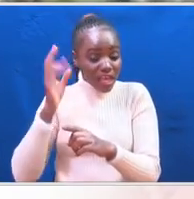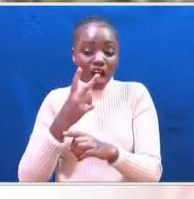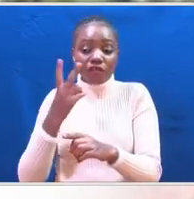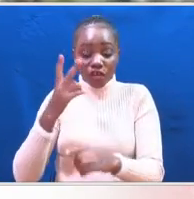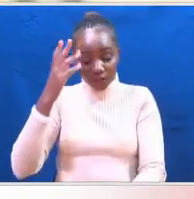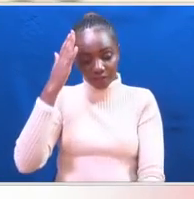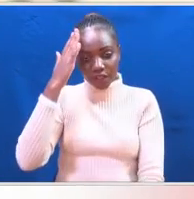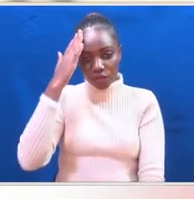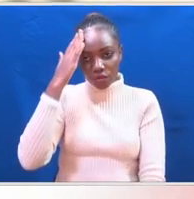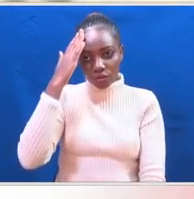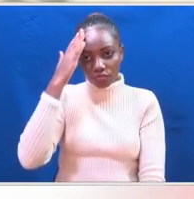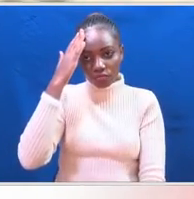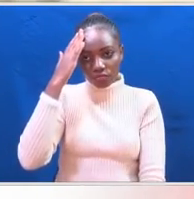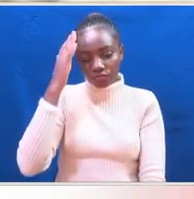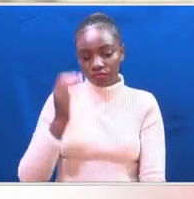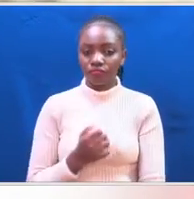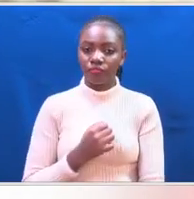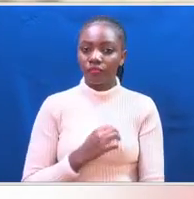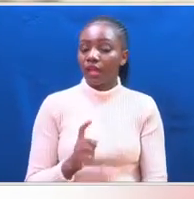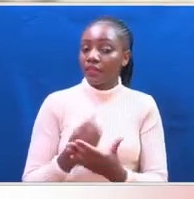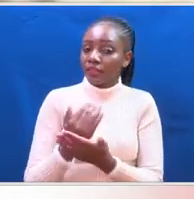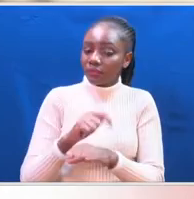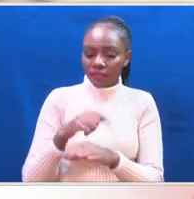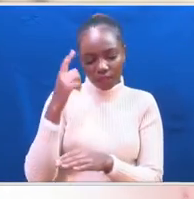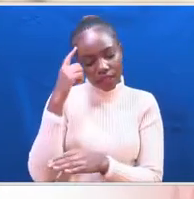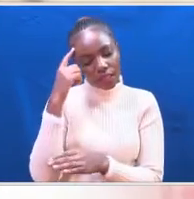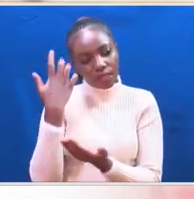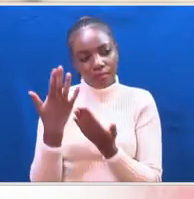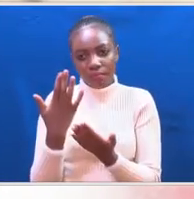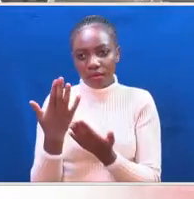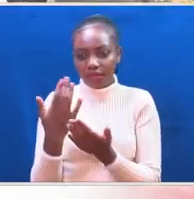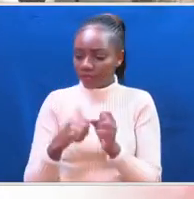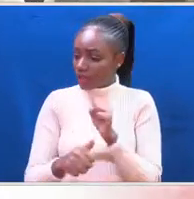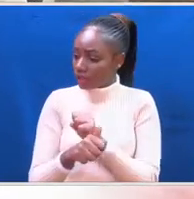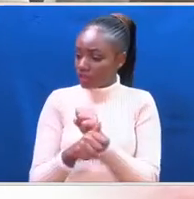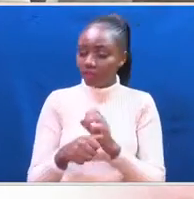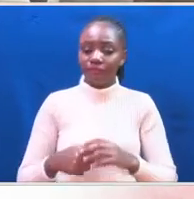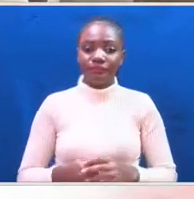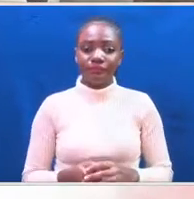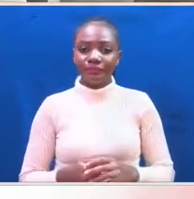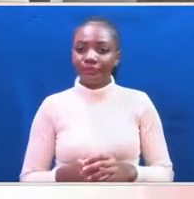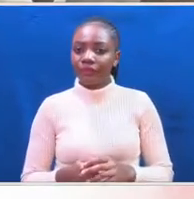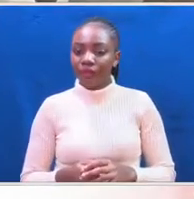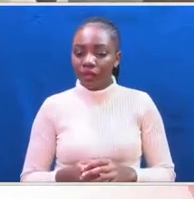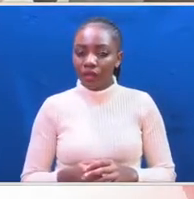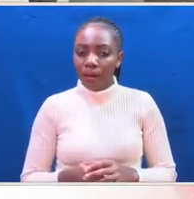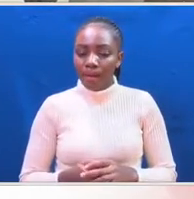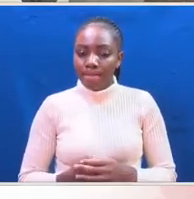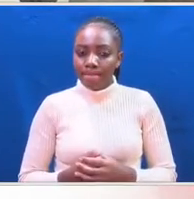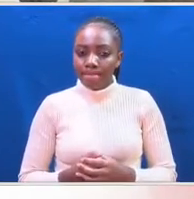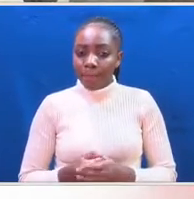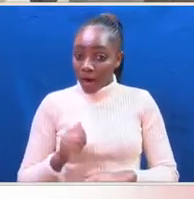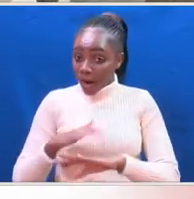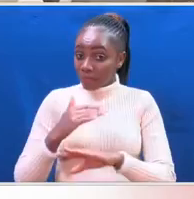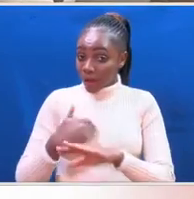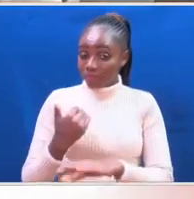ni mnyama, ata isakuwa sasingine na uwezo ya kufikiria, labda kumubendukia. Baraka, come on. Kucha.